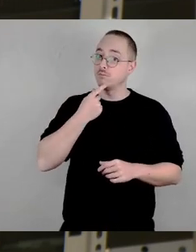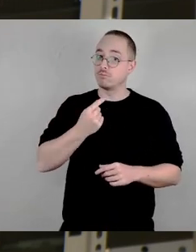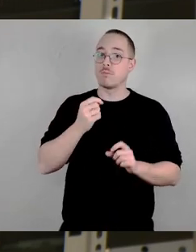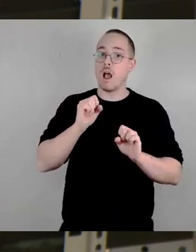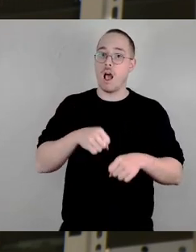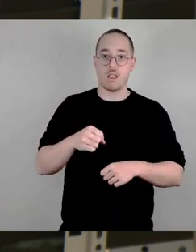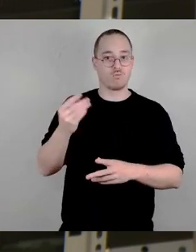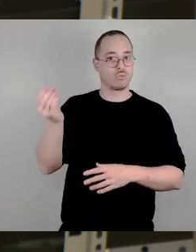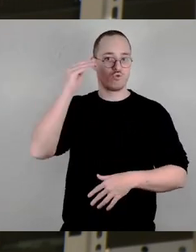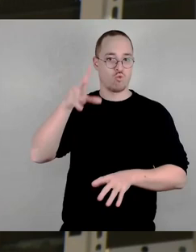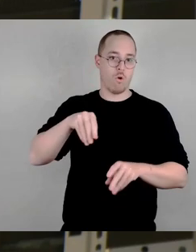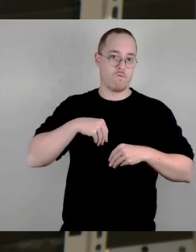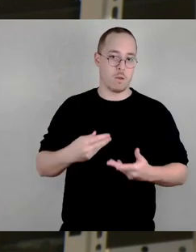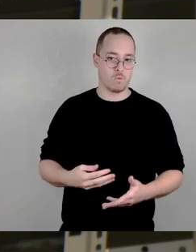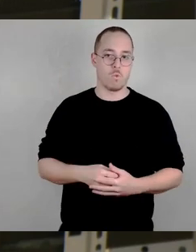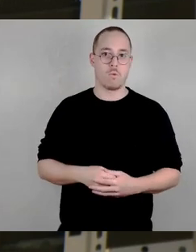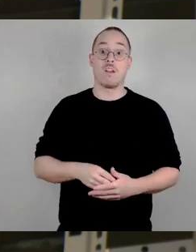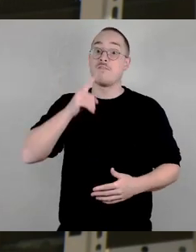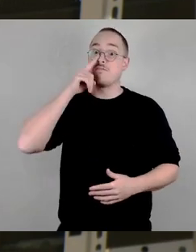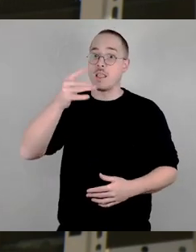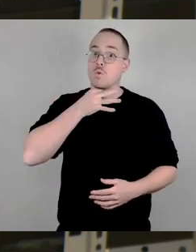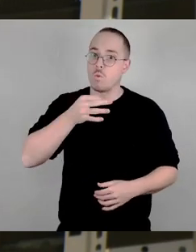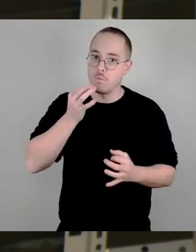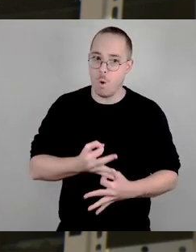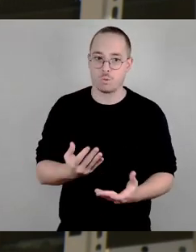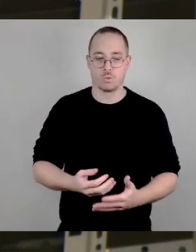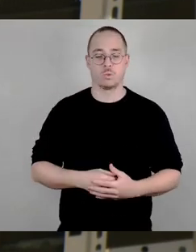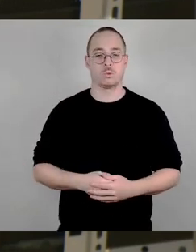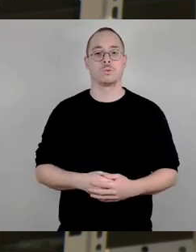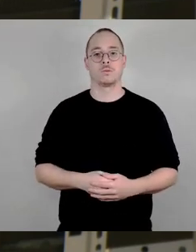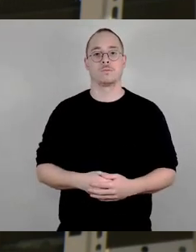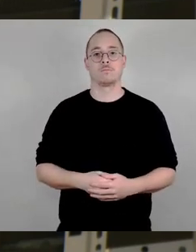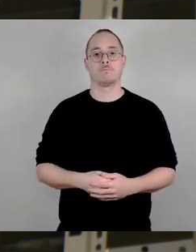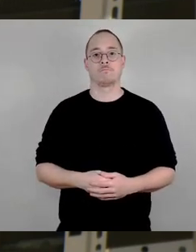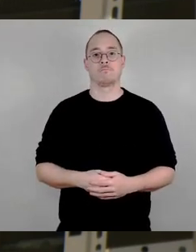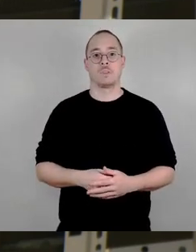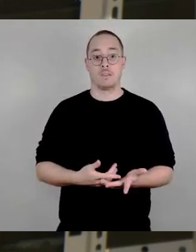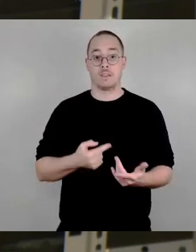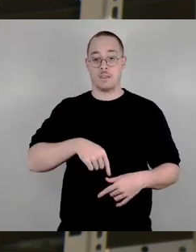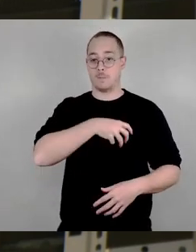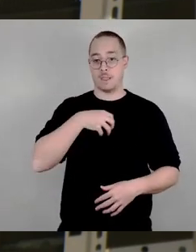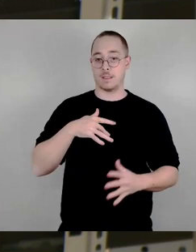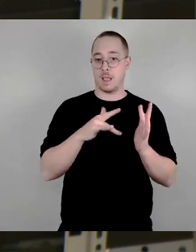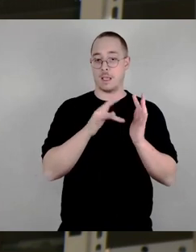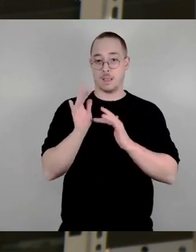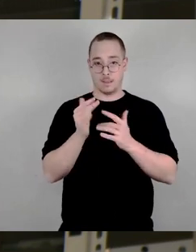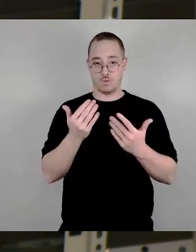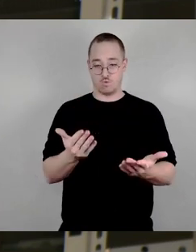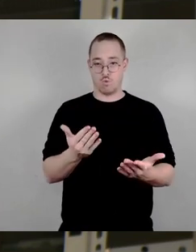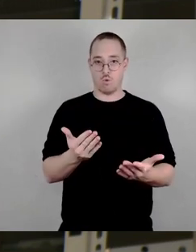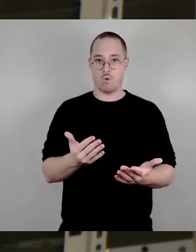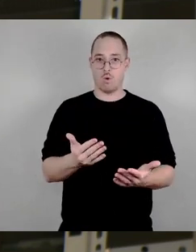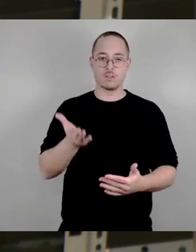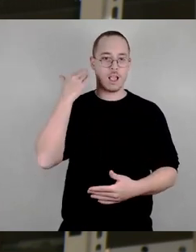Nichtchristen, haben unsere Entscheidung mitgetragen und wie in den Jahren 2015, 16, afghanische und syrische